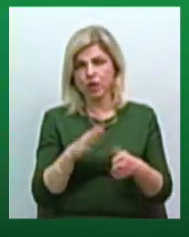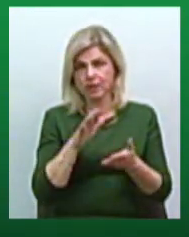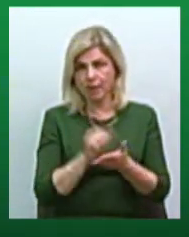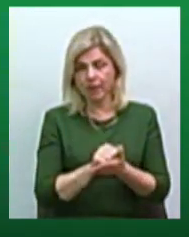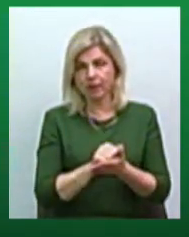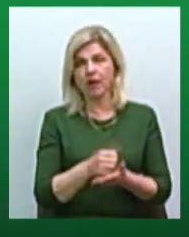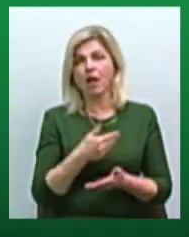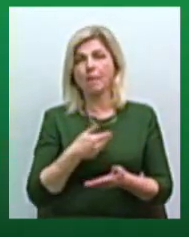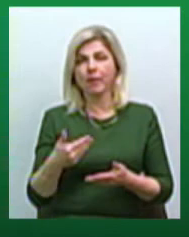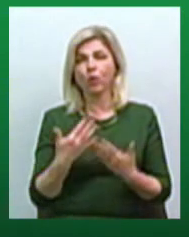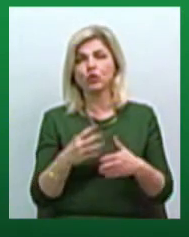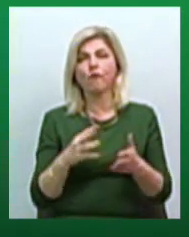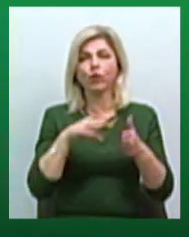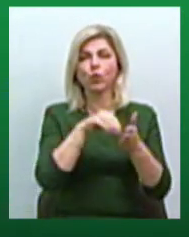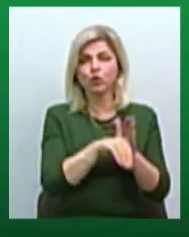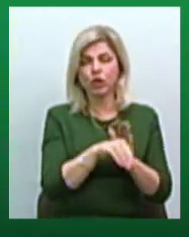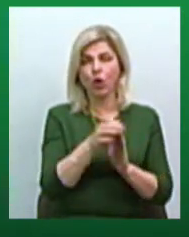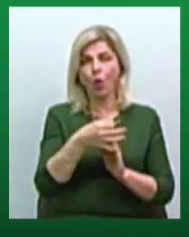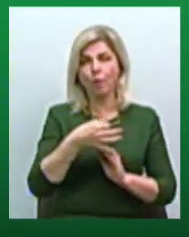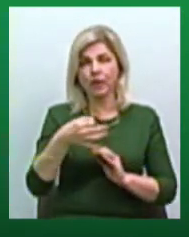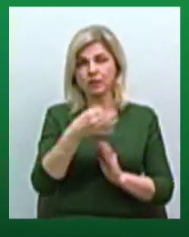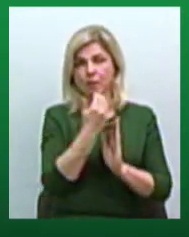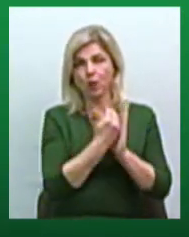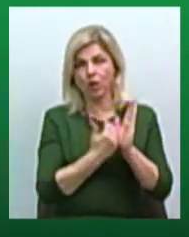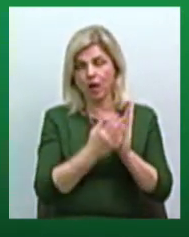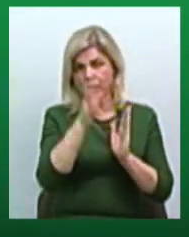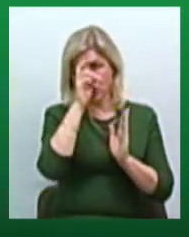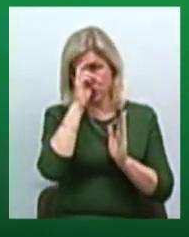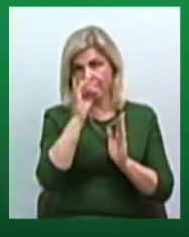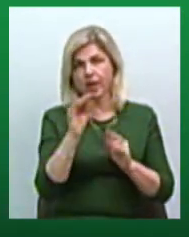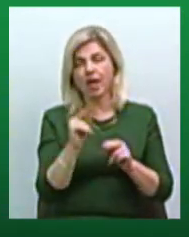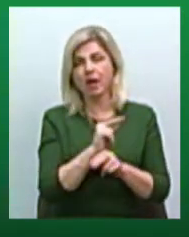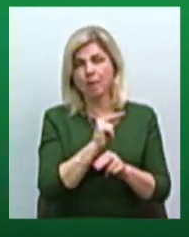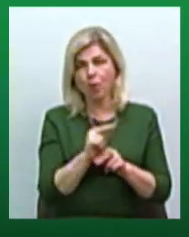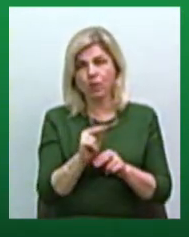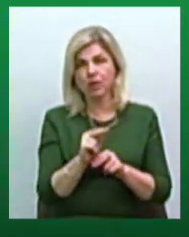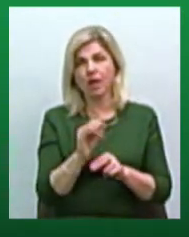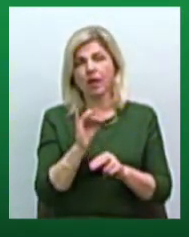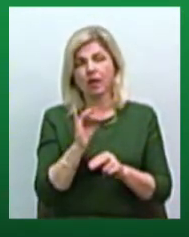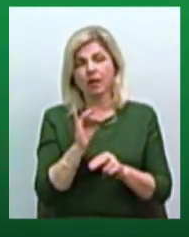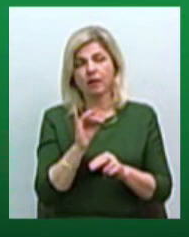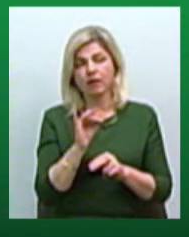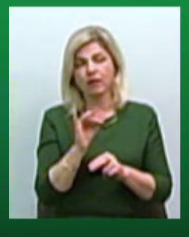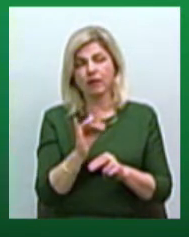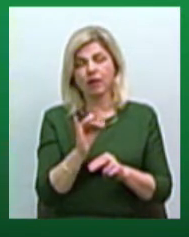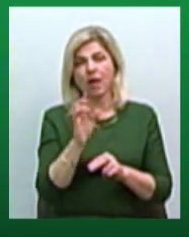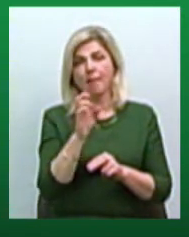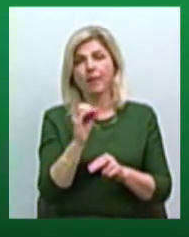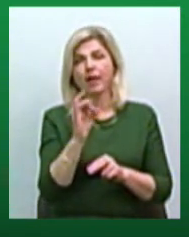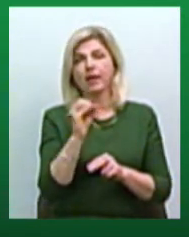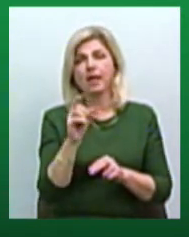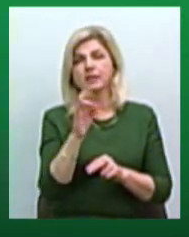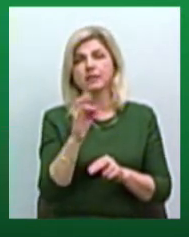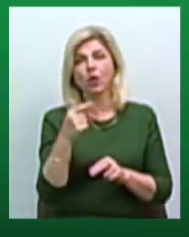Ми там навіть включили обласну програму і державну, і ремонт на на цього, на березнювати, тому що